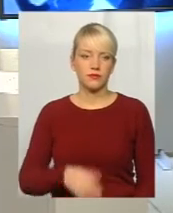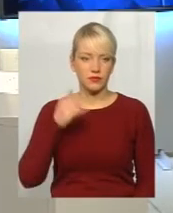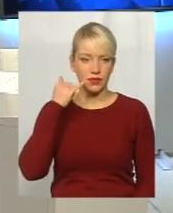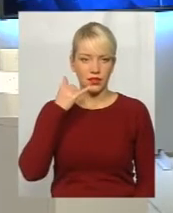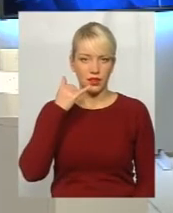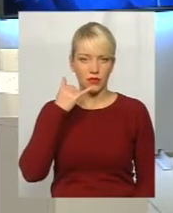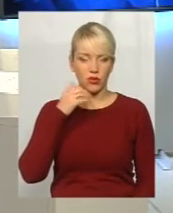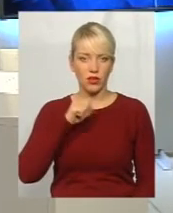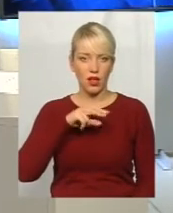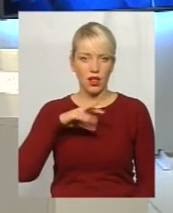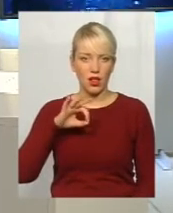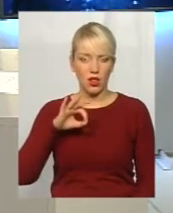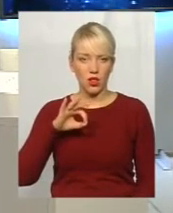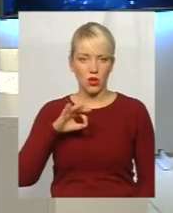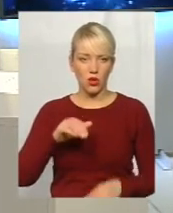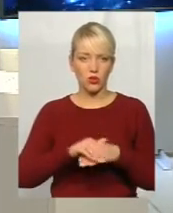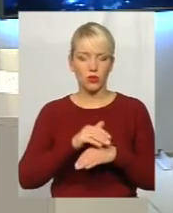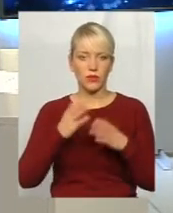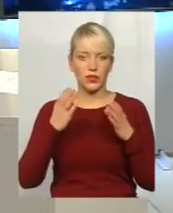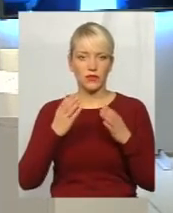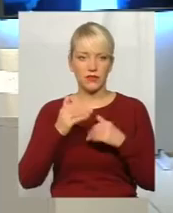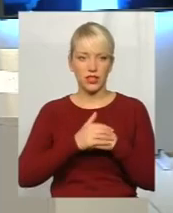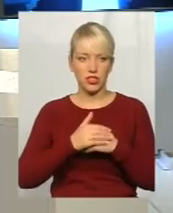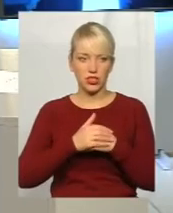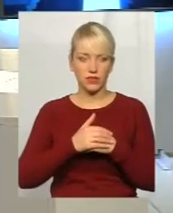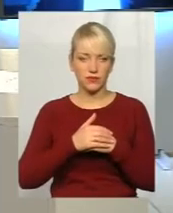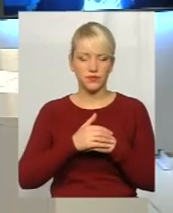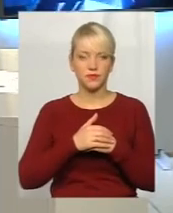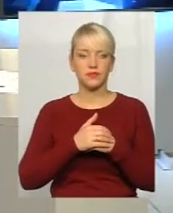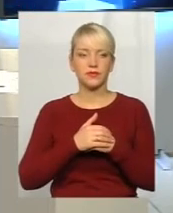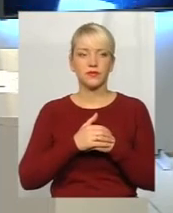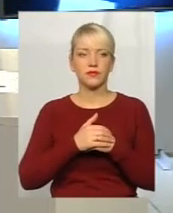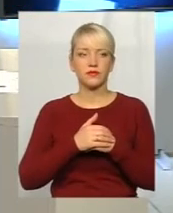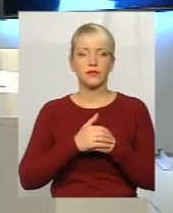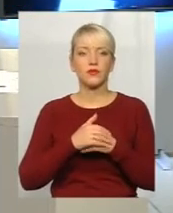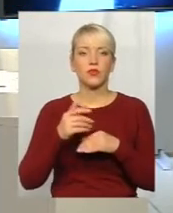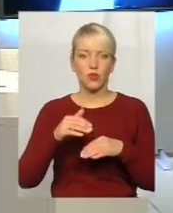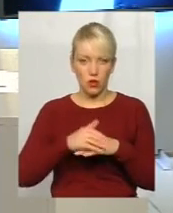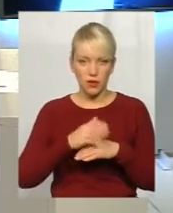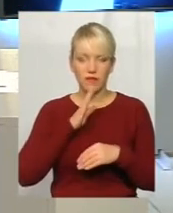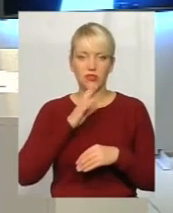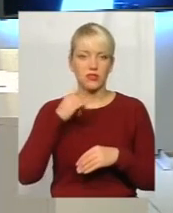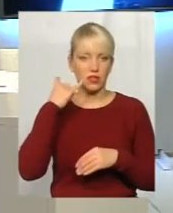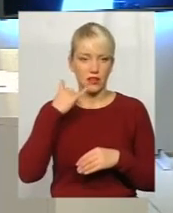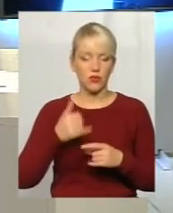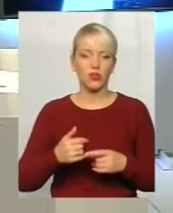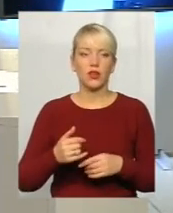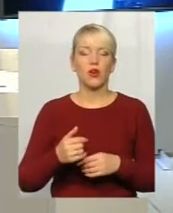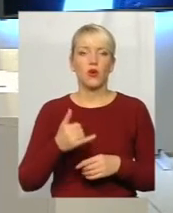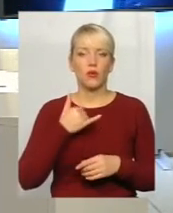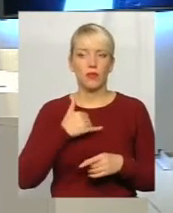Ало, добрий вечір. Добрий вечір. Ало. Добрий вечір. Добрий вечір. Мене таке питання.